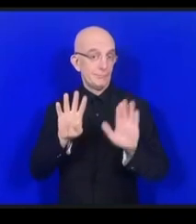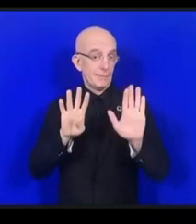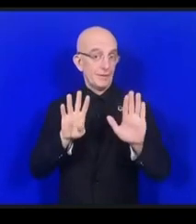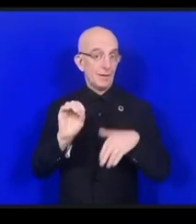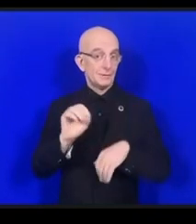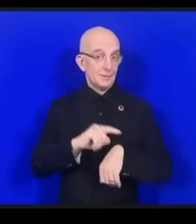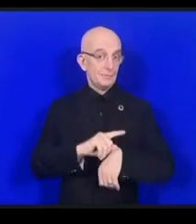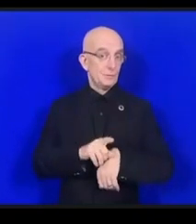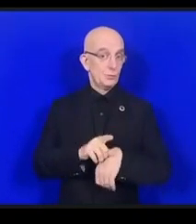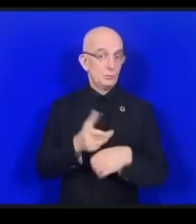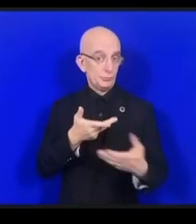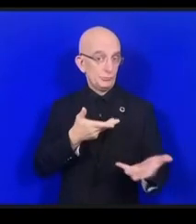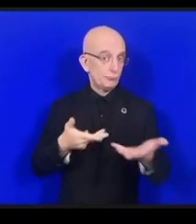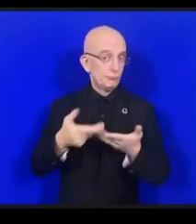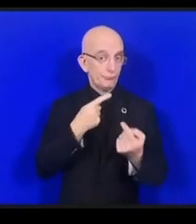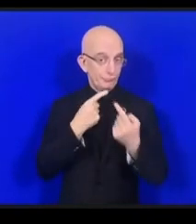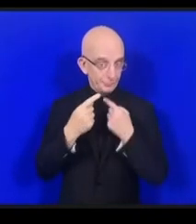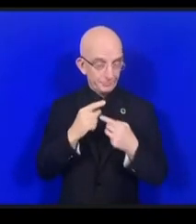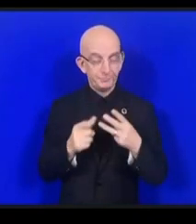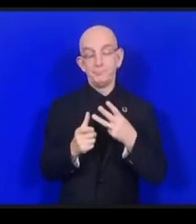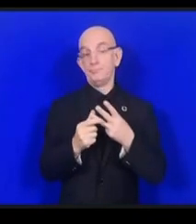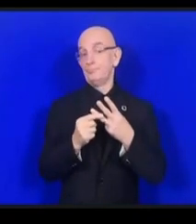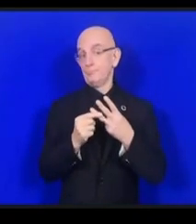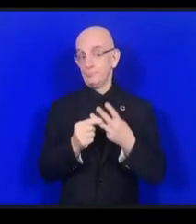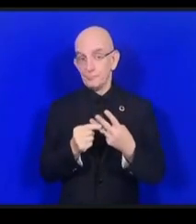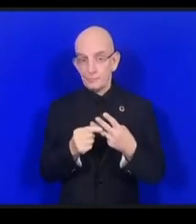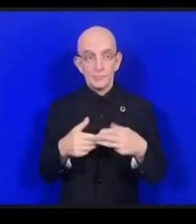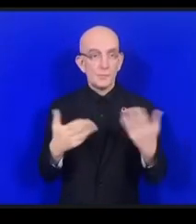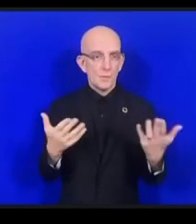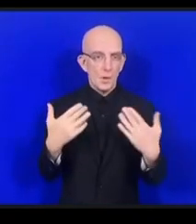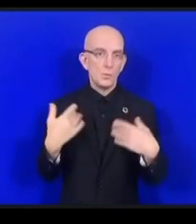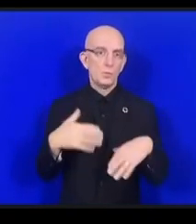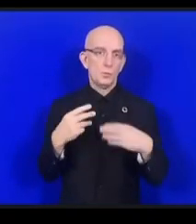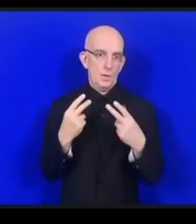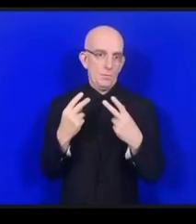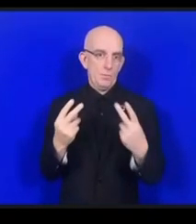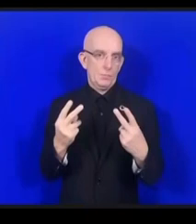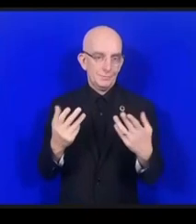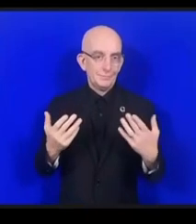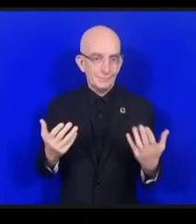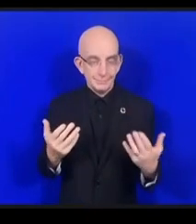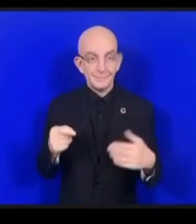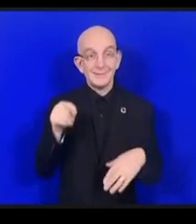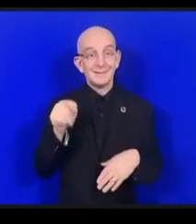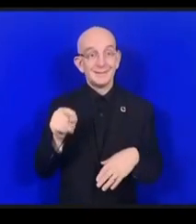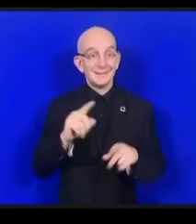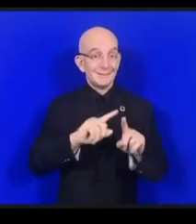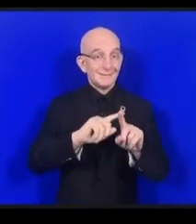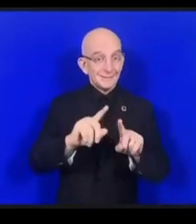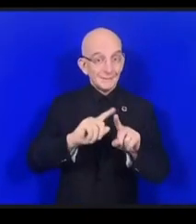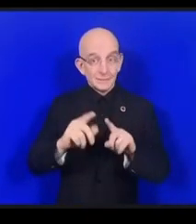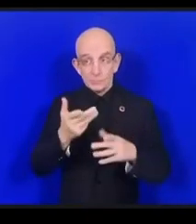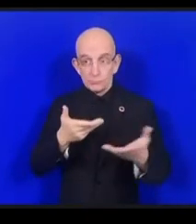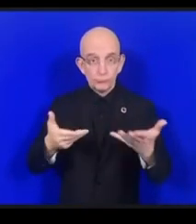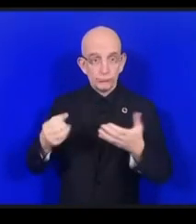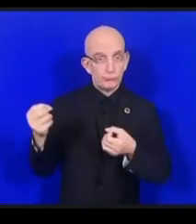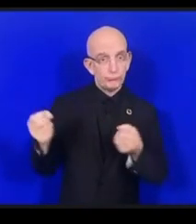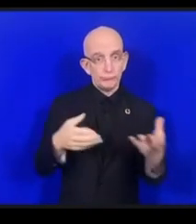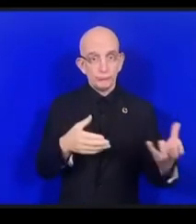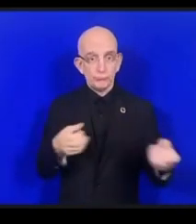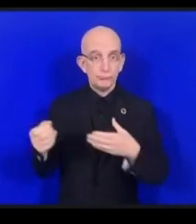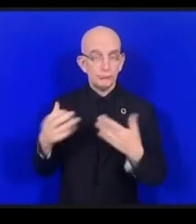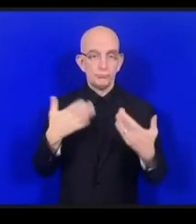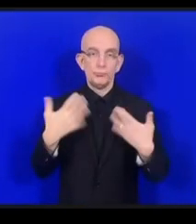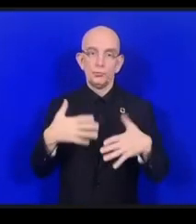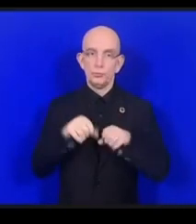une énorme portée dans leurs communautés respectives. Elles développent un groupe de personnes et d